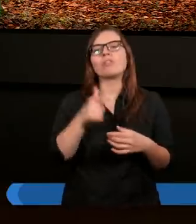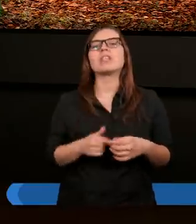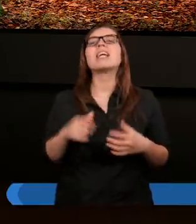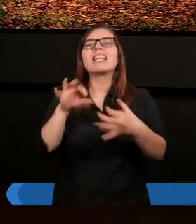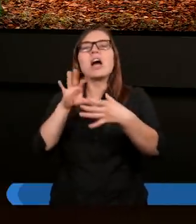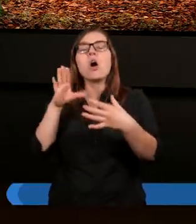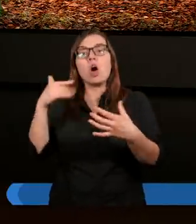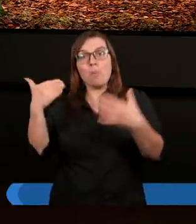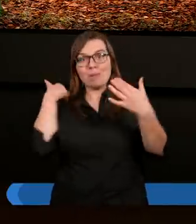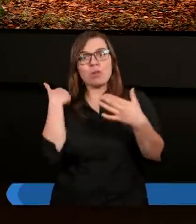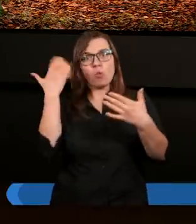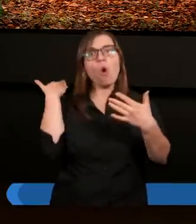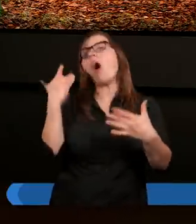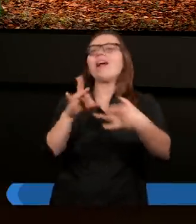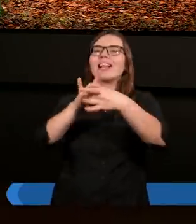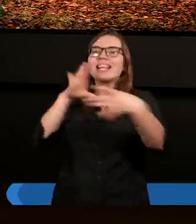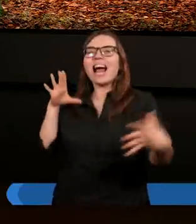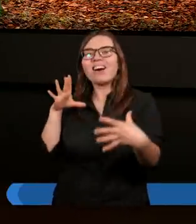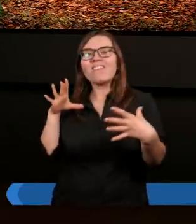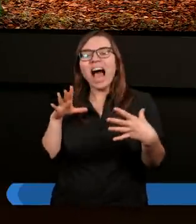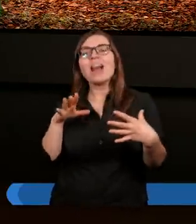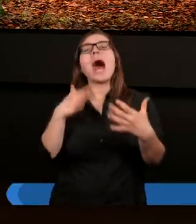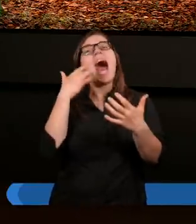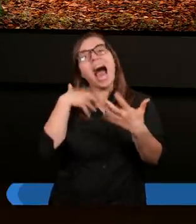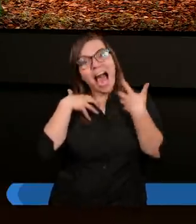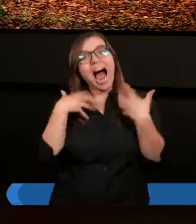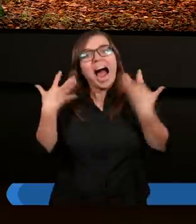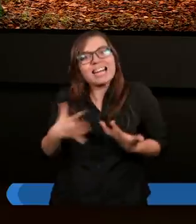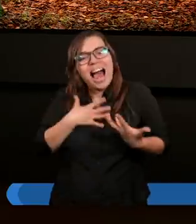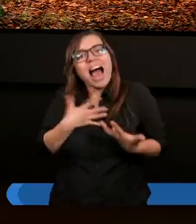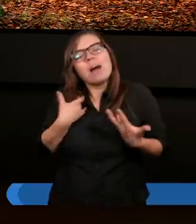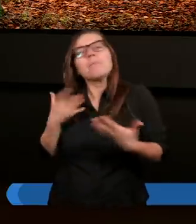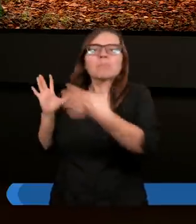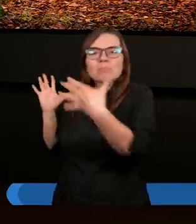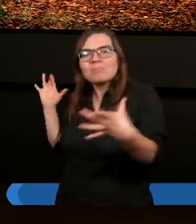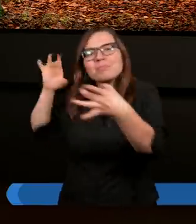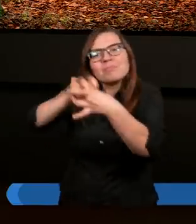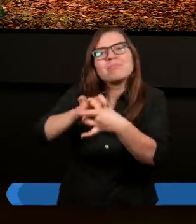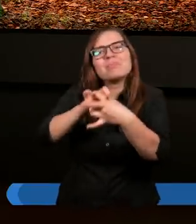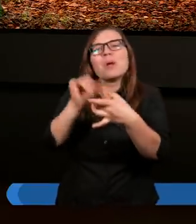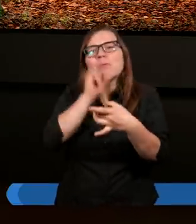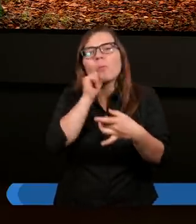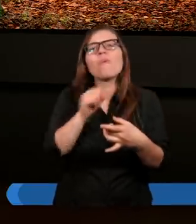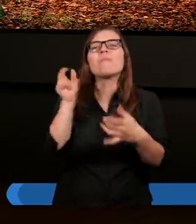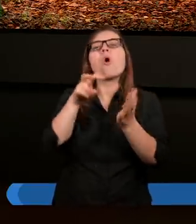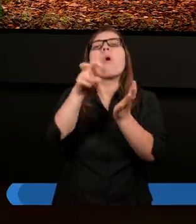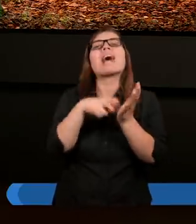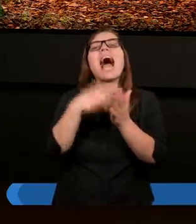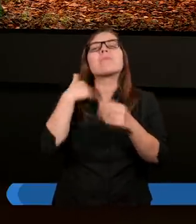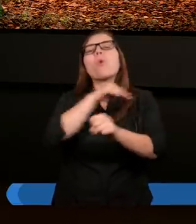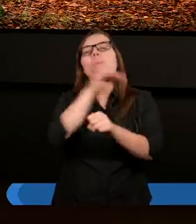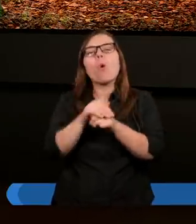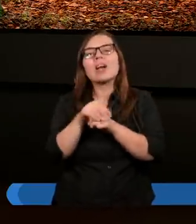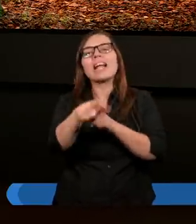zerwana relacja, zerwana więź z Bogiem. Brak pojednania. Dlatego w innym liście Paweł